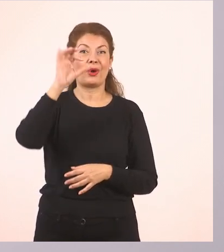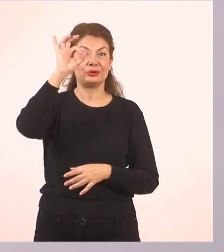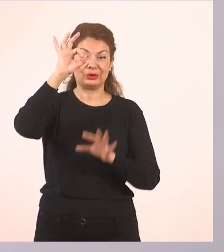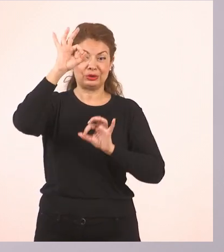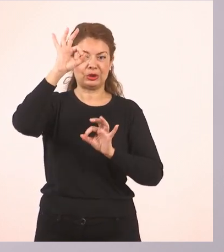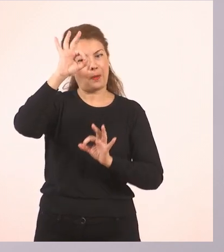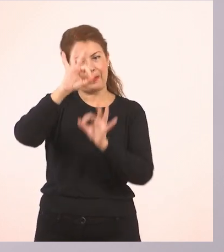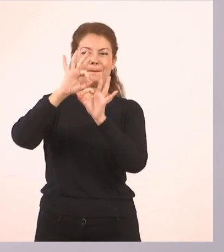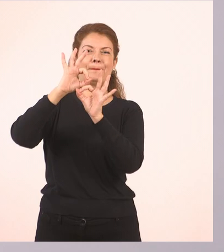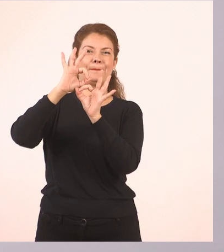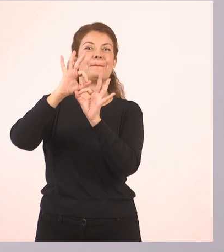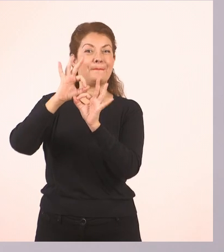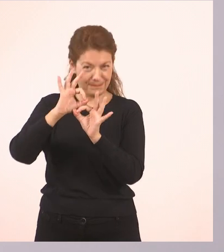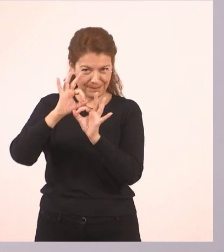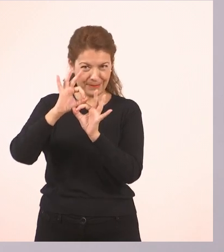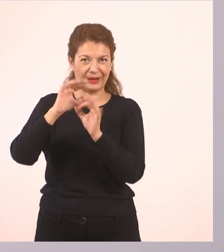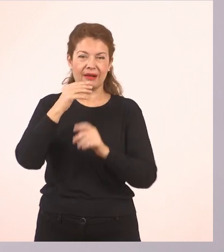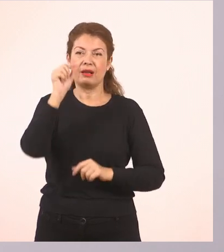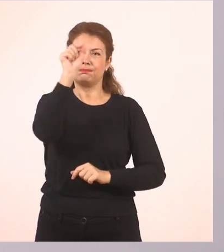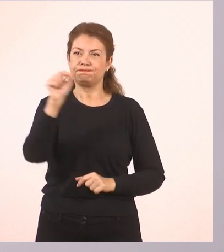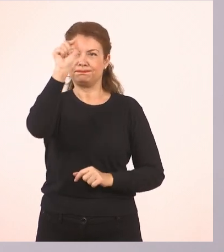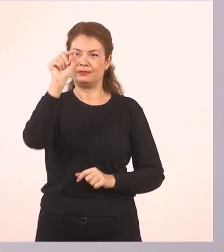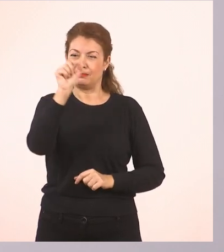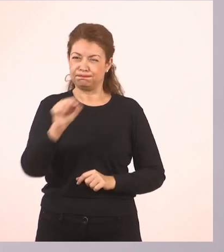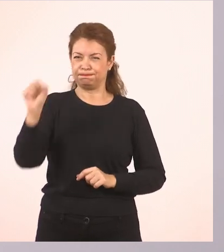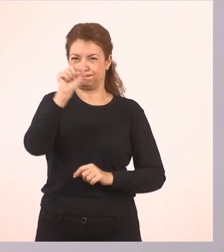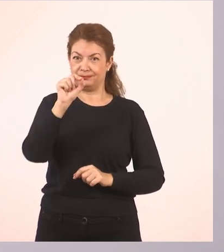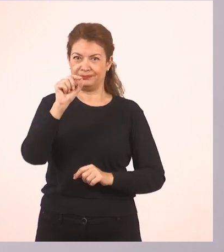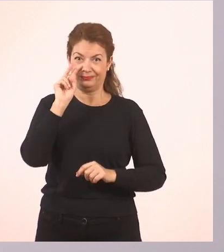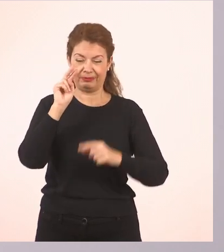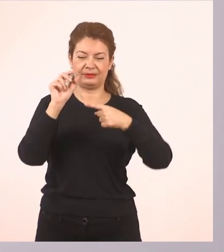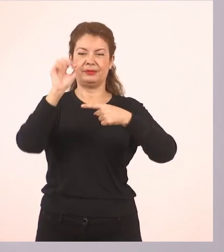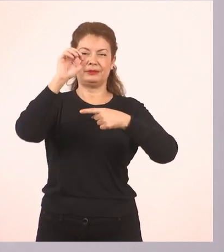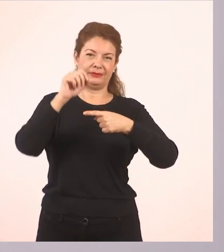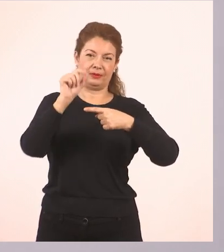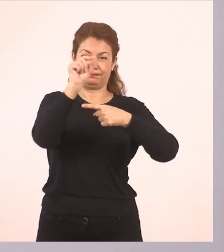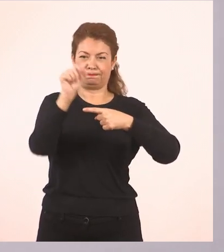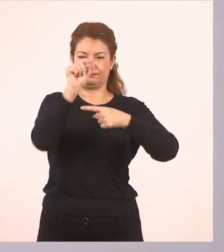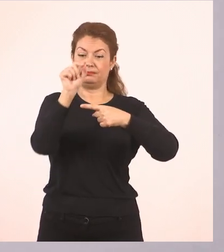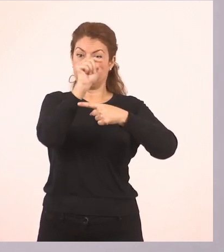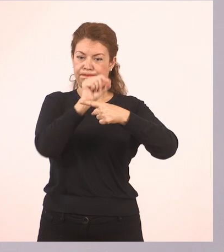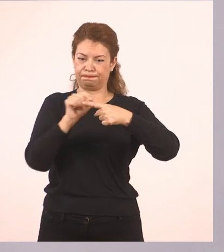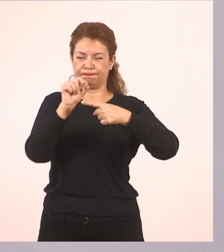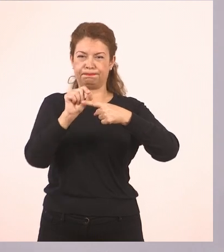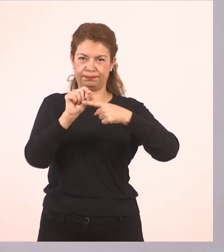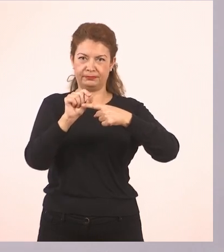ένα στο πάνω μέρος της γραμμής. Και το άλλο στο κάτω. Και θα μεγαλώσω λίγο την γραμμή μας.